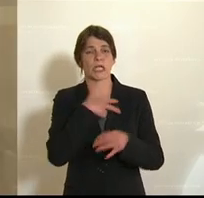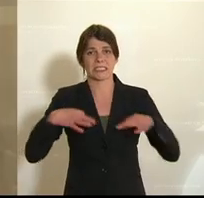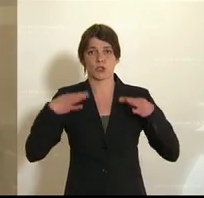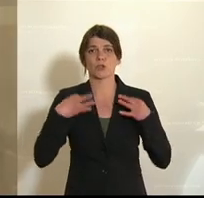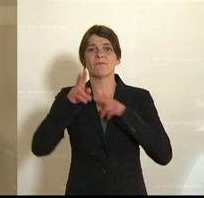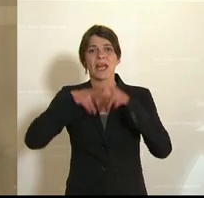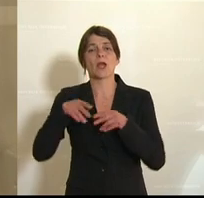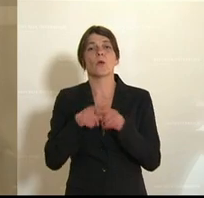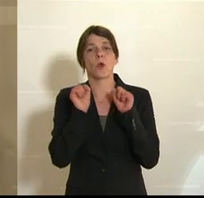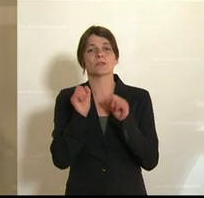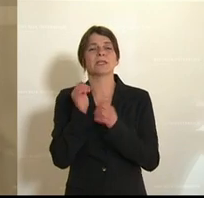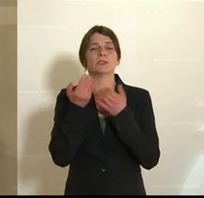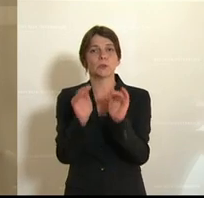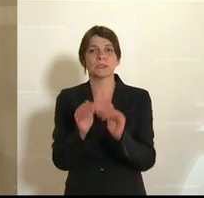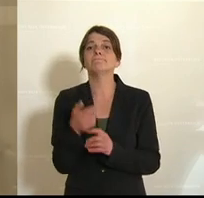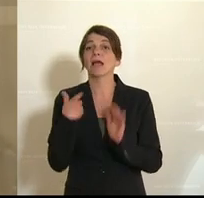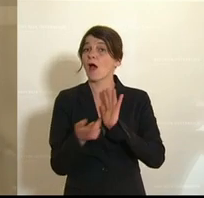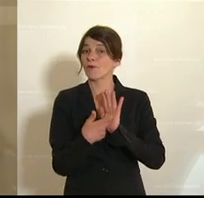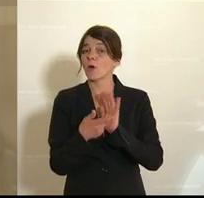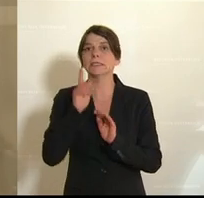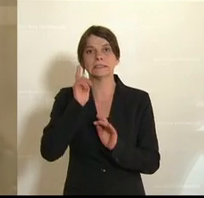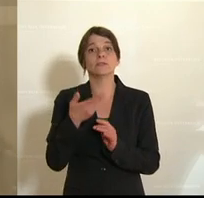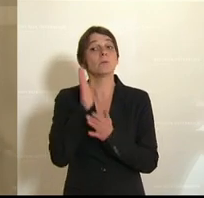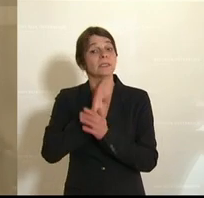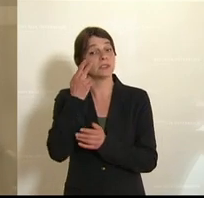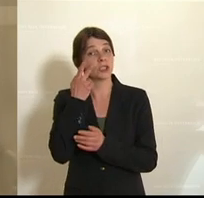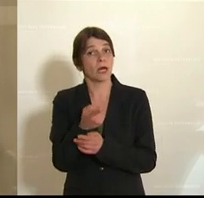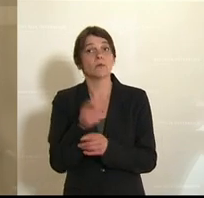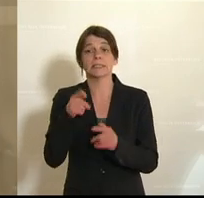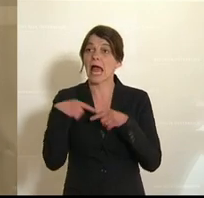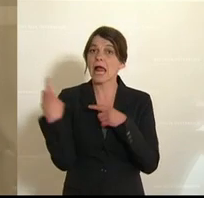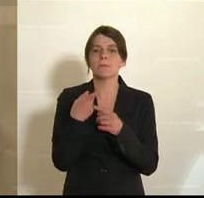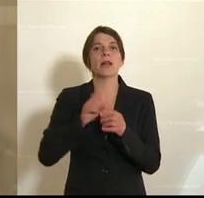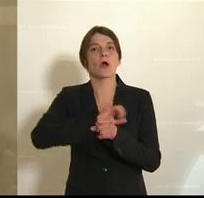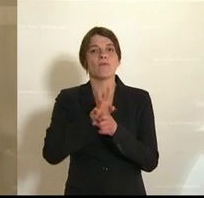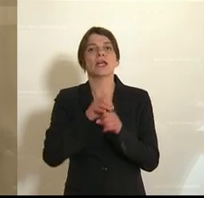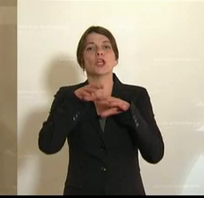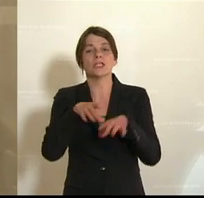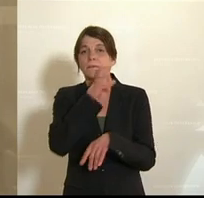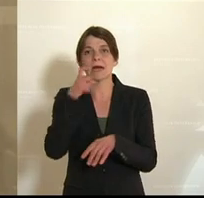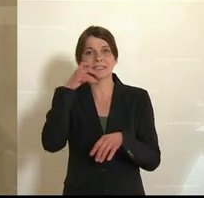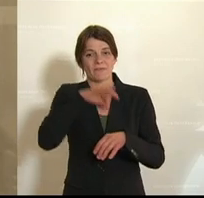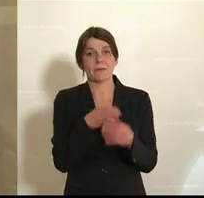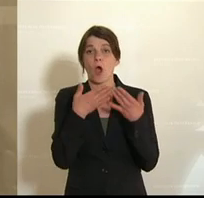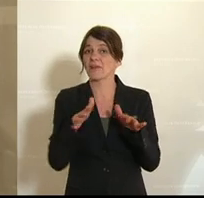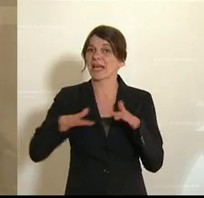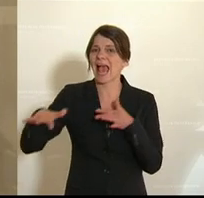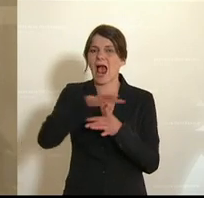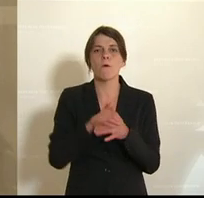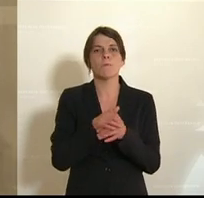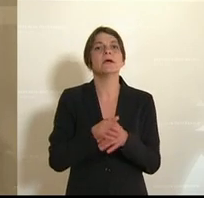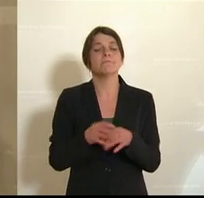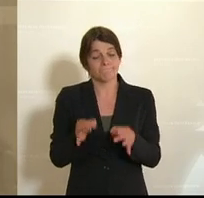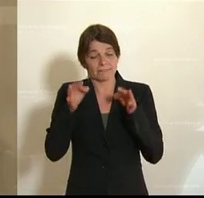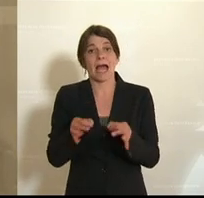Gesundheit, Pflege, Konsumentenschutz wird aufgefordert, dafür Sorge zu tragen, dass die allgemeine Covid-19-Maskenpflicht im öffentlichen Raum, konkret